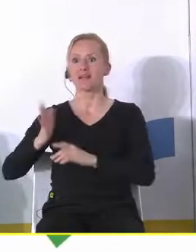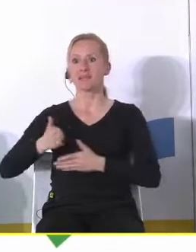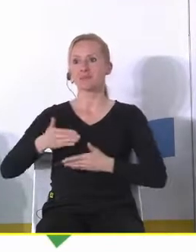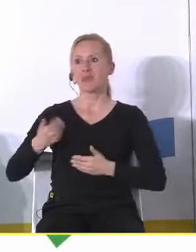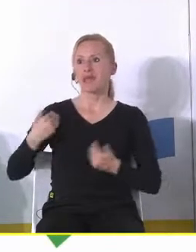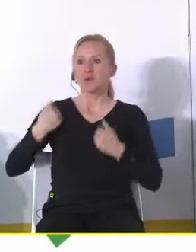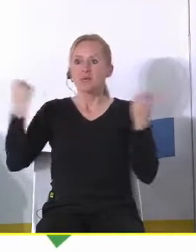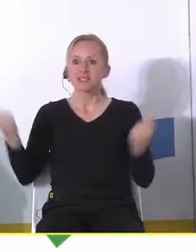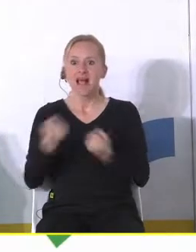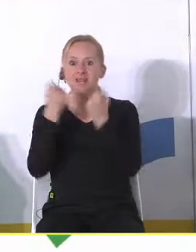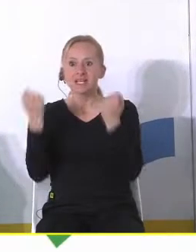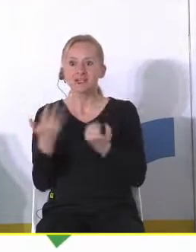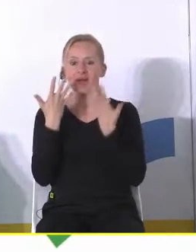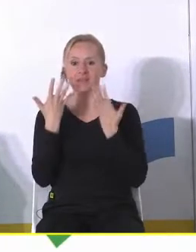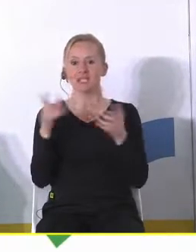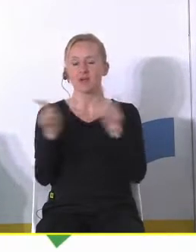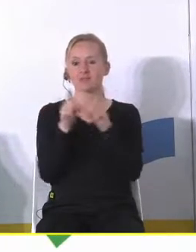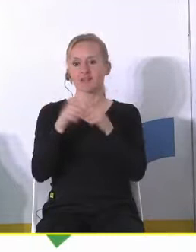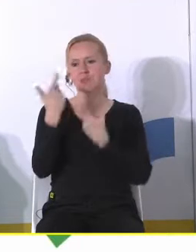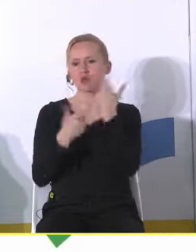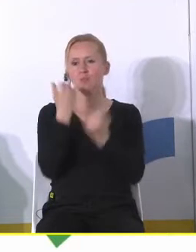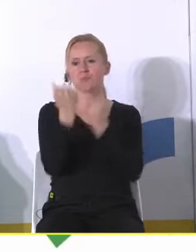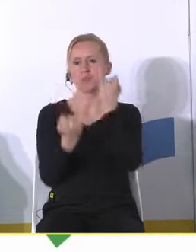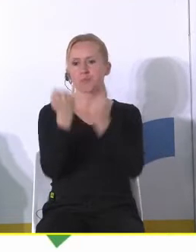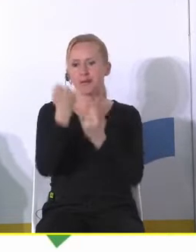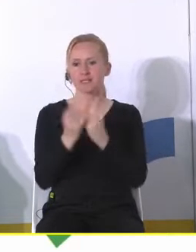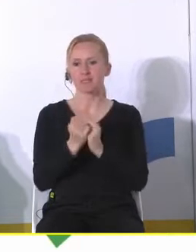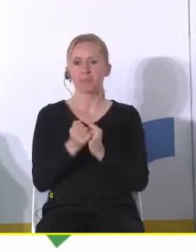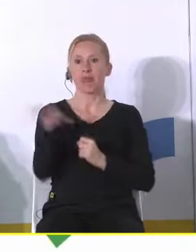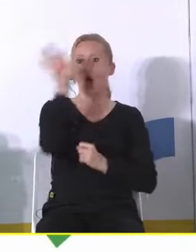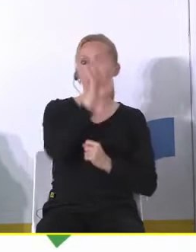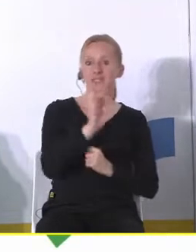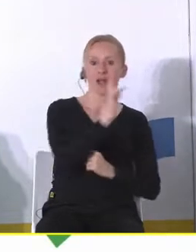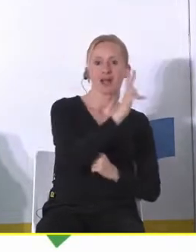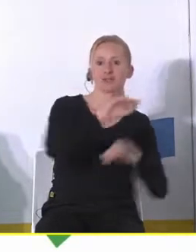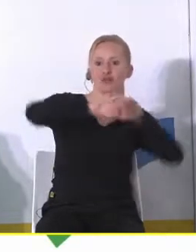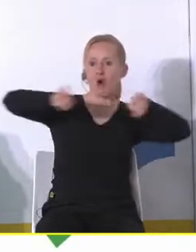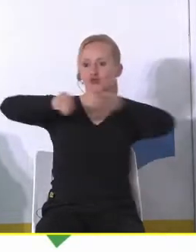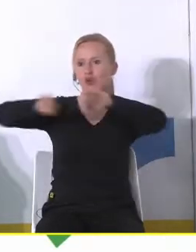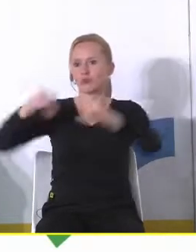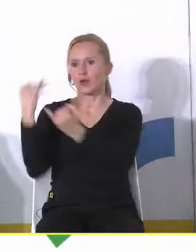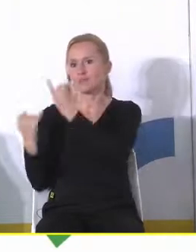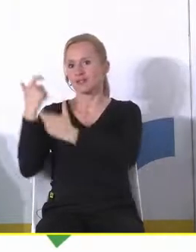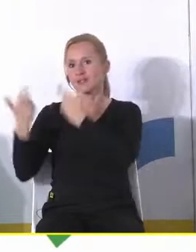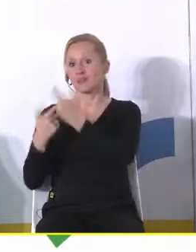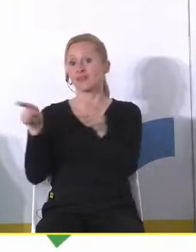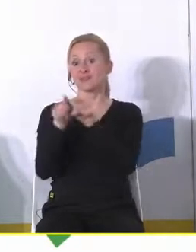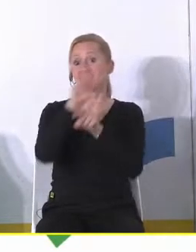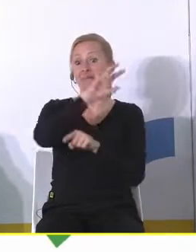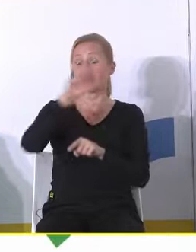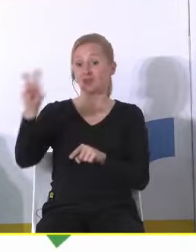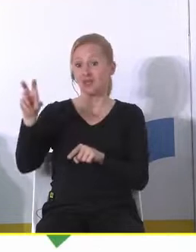takie ambitne i chciały też robić imprezy tak no okazało się że każdy robił oddzielnie w związku z tym jeszcze w tym samym